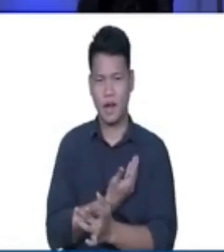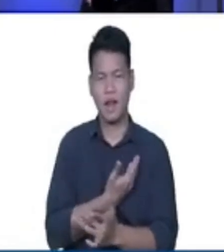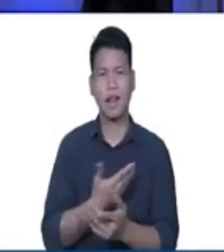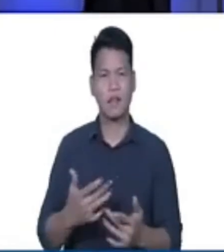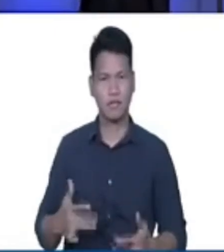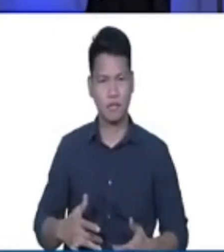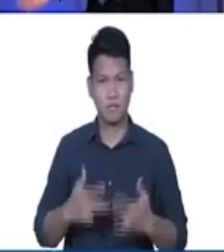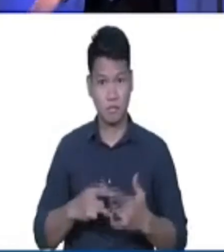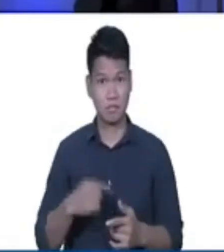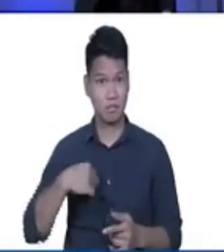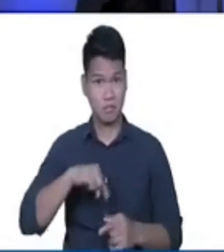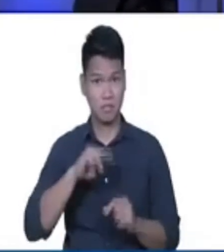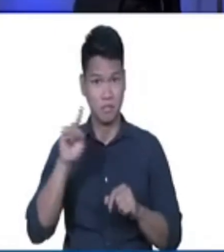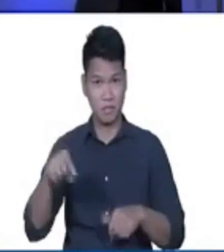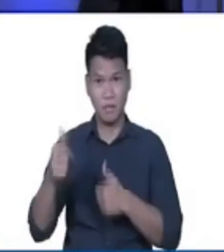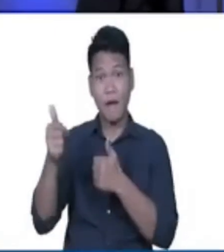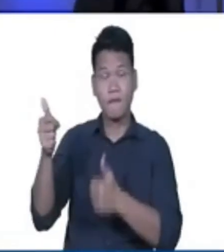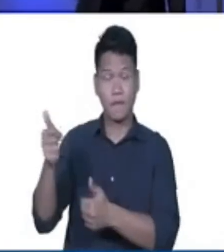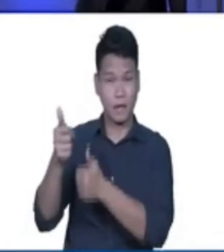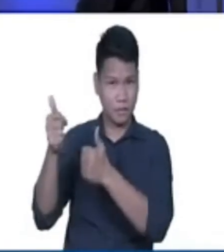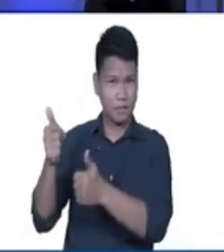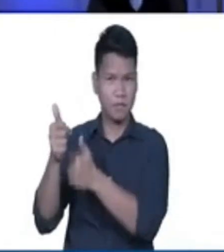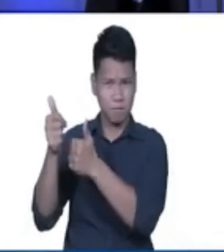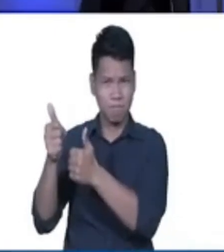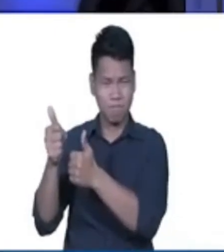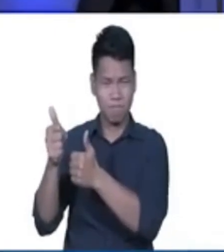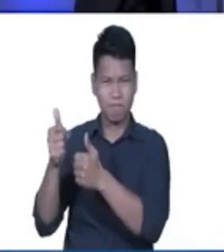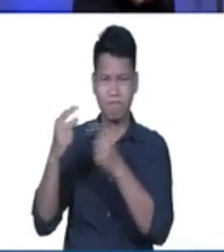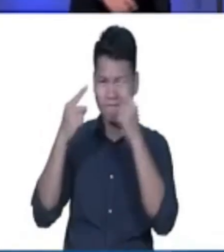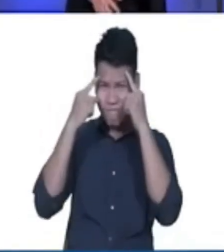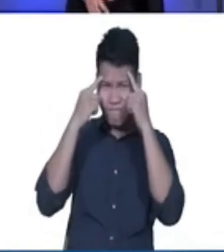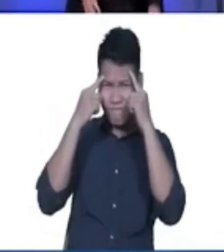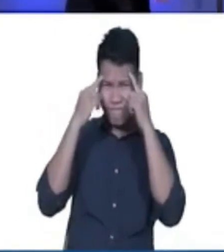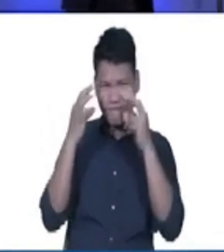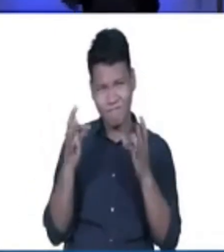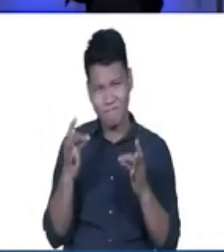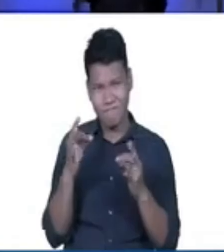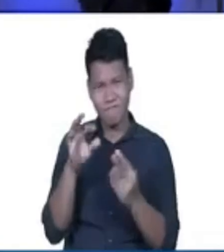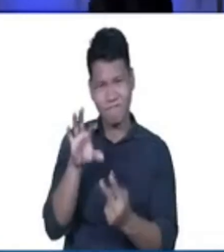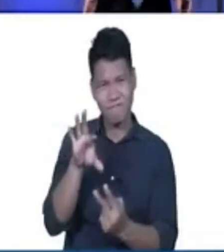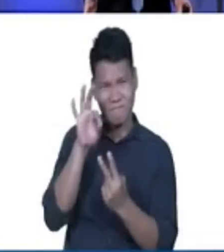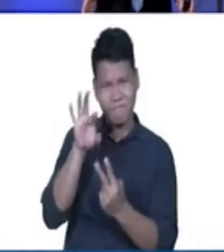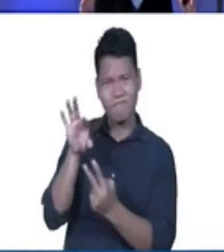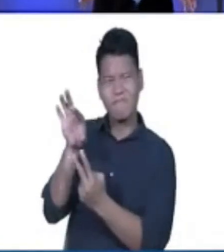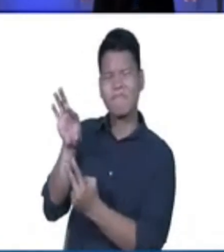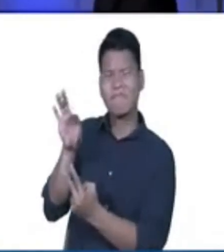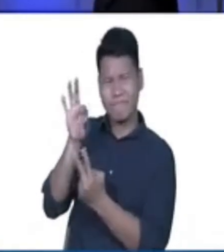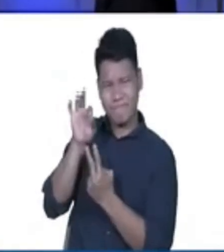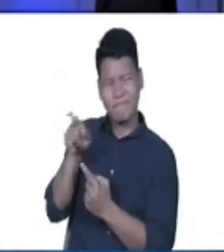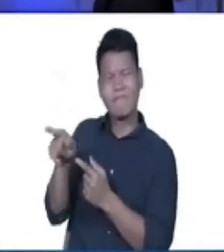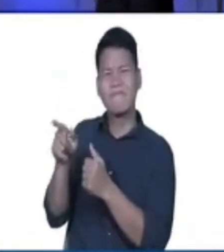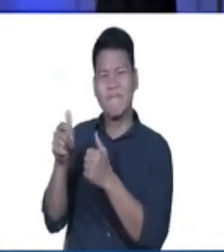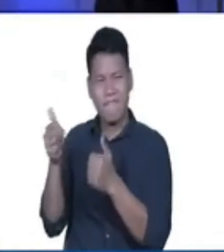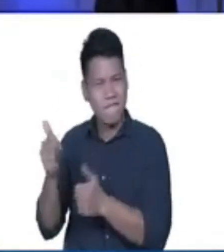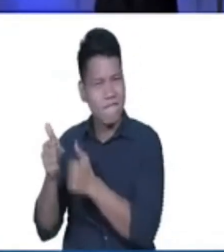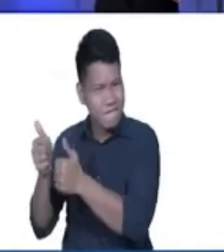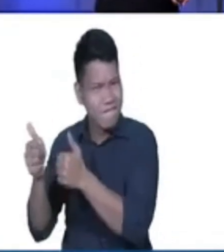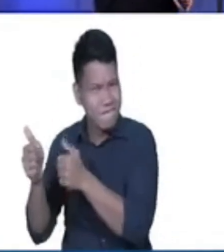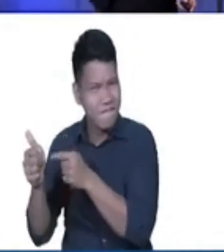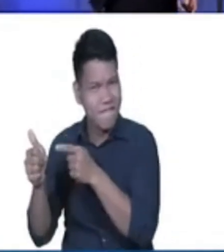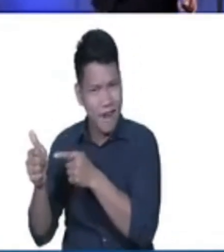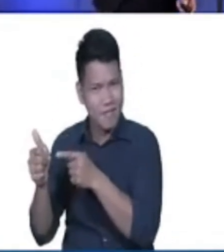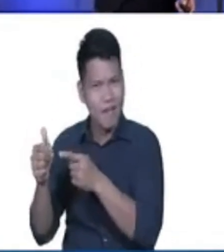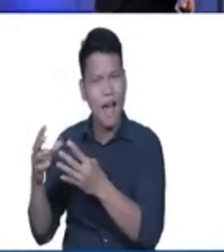we only follow Him if we only make the choice to follow Him and accept Him